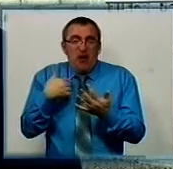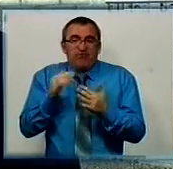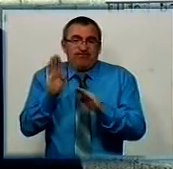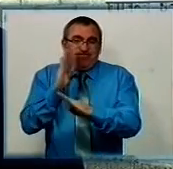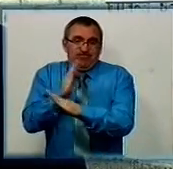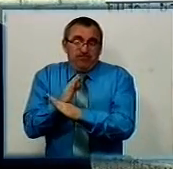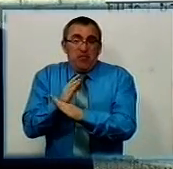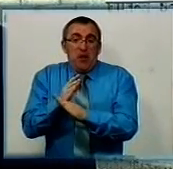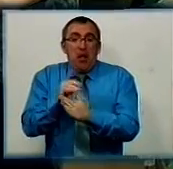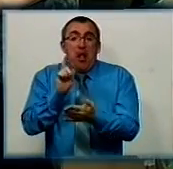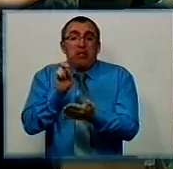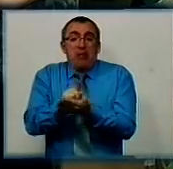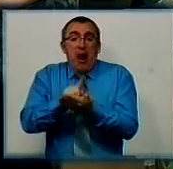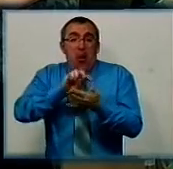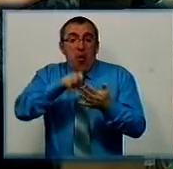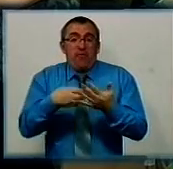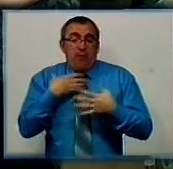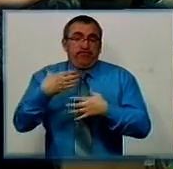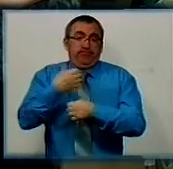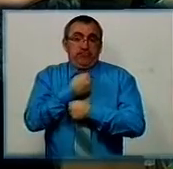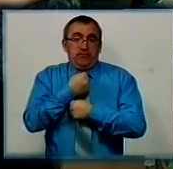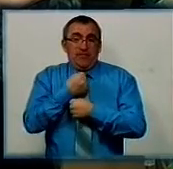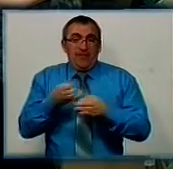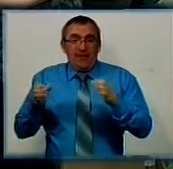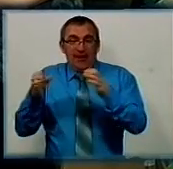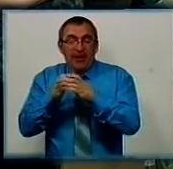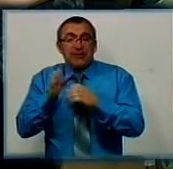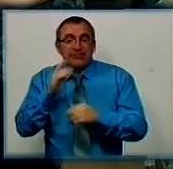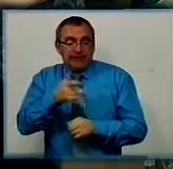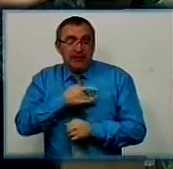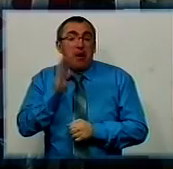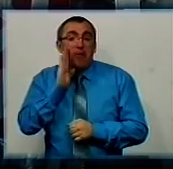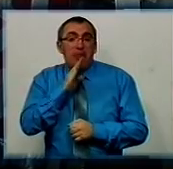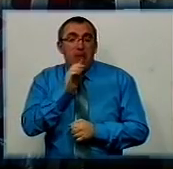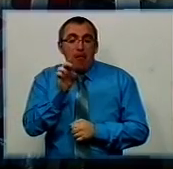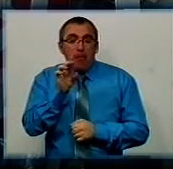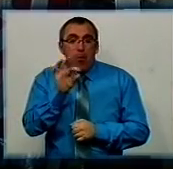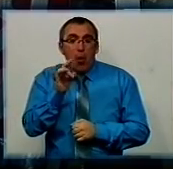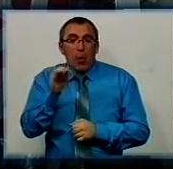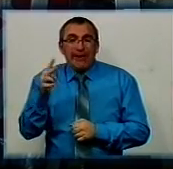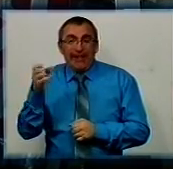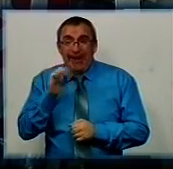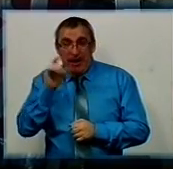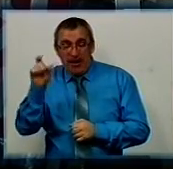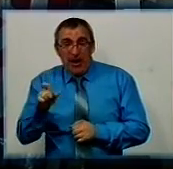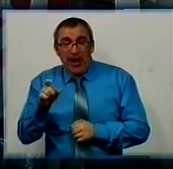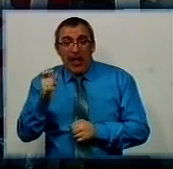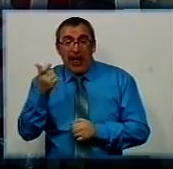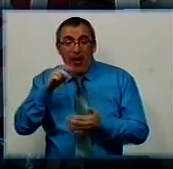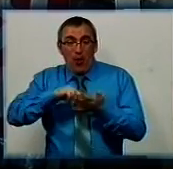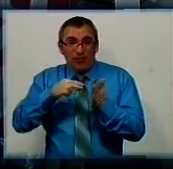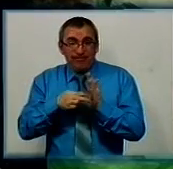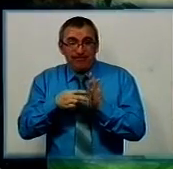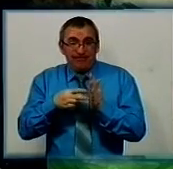тому що мене налогове задавило. Волонтерка громадського об'єднання «Серця матерів Кіровоградщини» Тетяна Бородіна каже, що через економічні негаразди